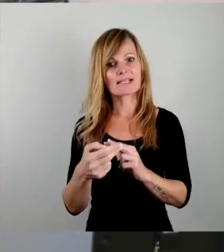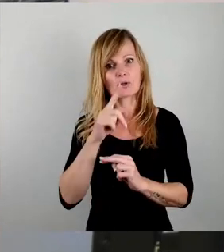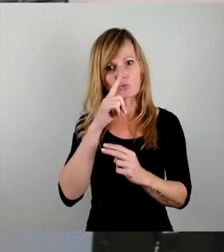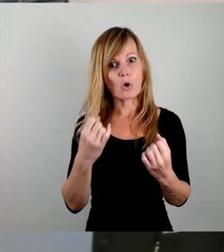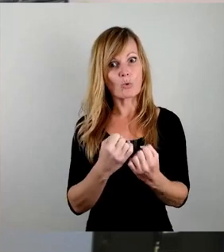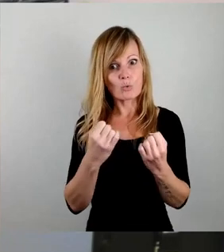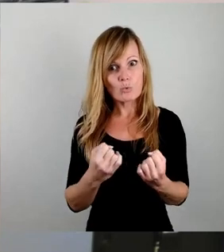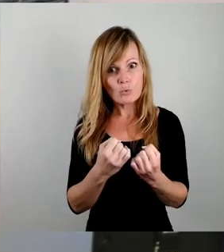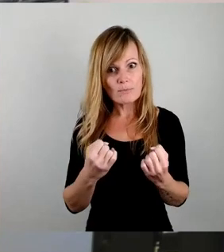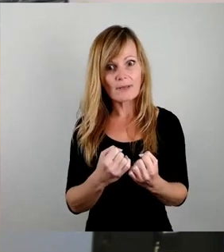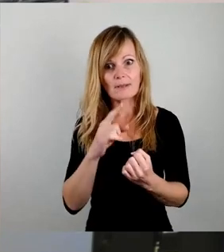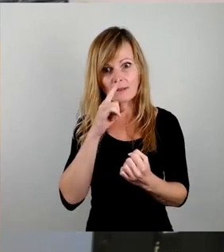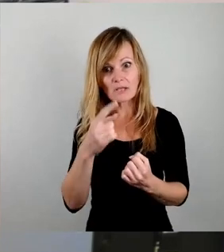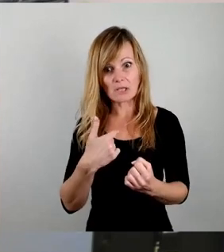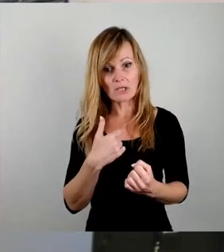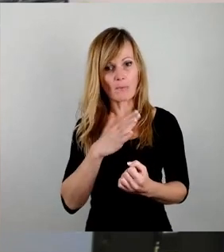Weg zu stehen.